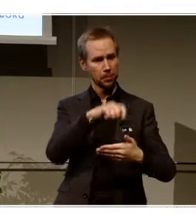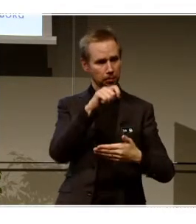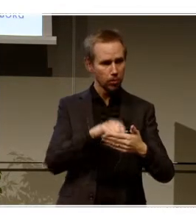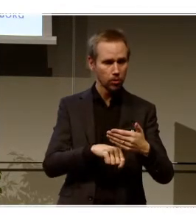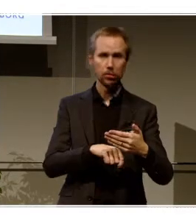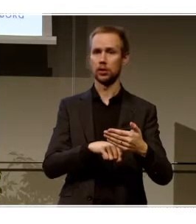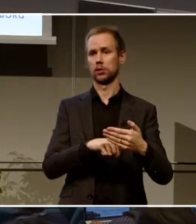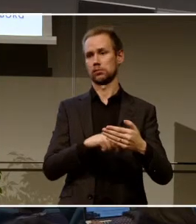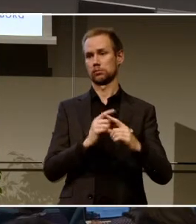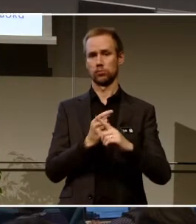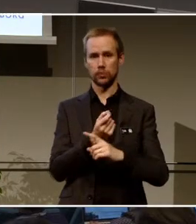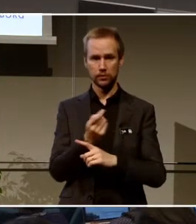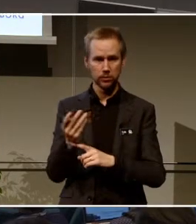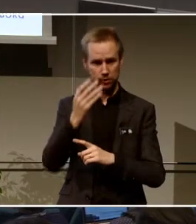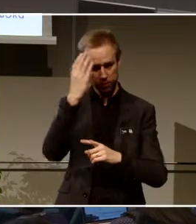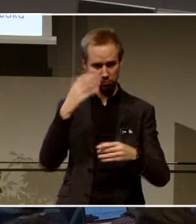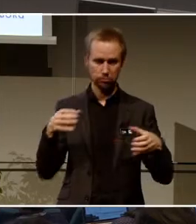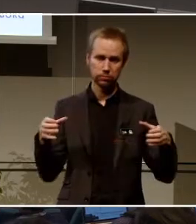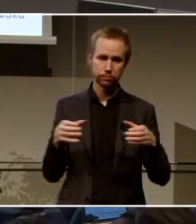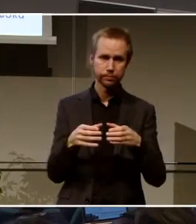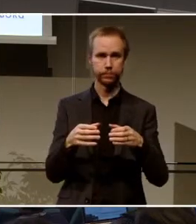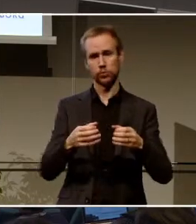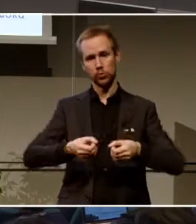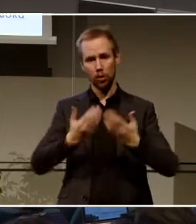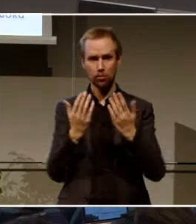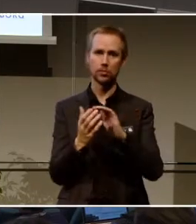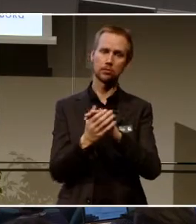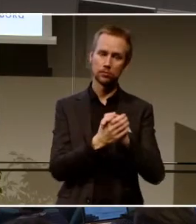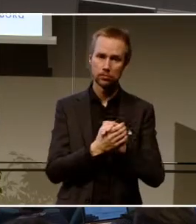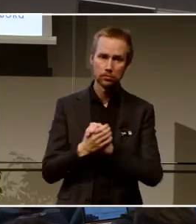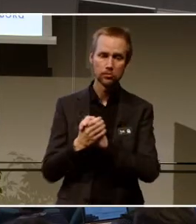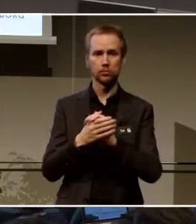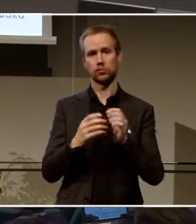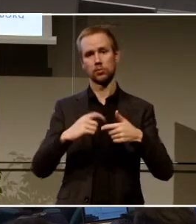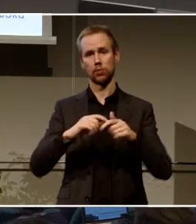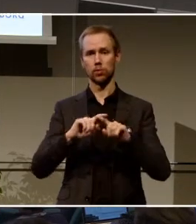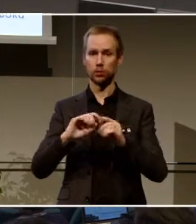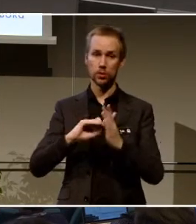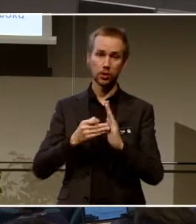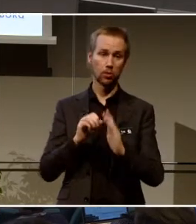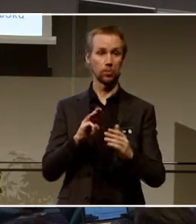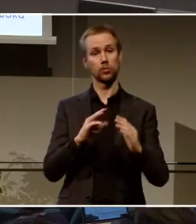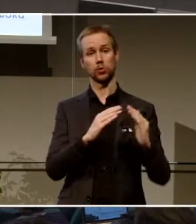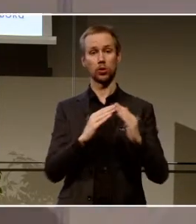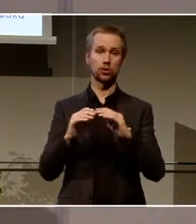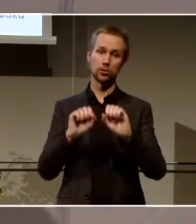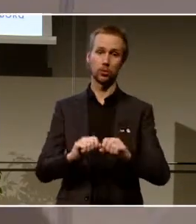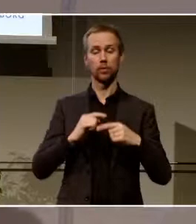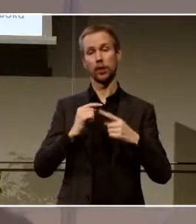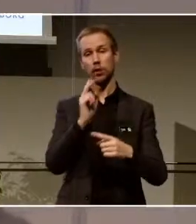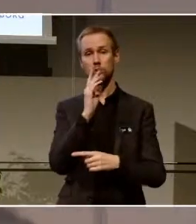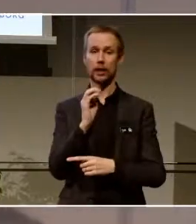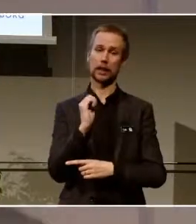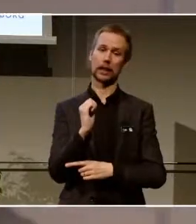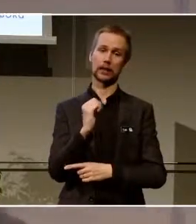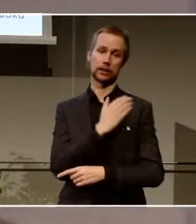kring olika digitala projekt. Till exempel om staden ska utveckla nya e-tjänster. Så kan de komma